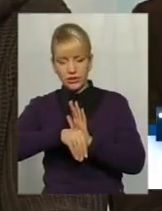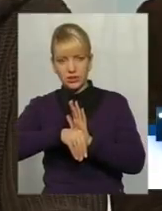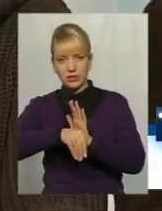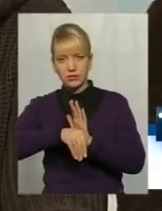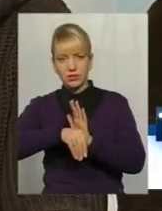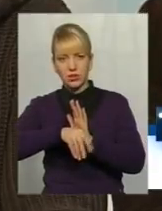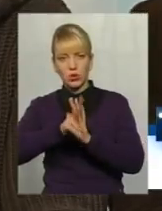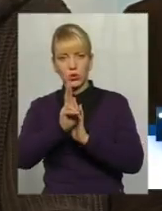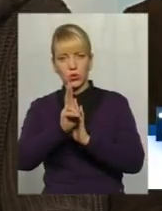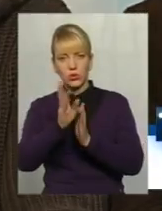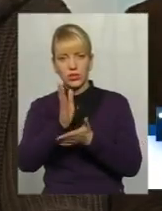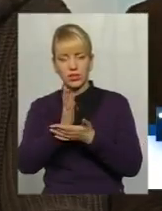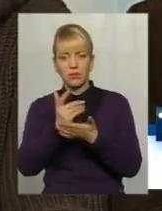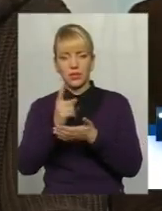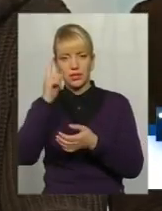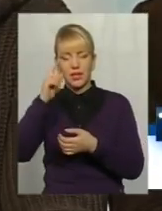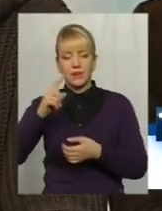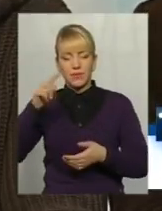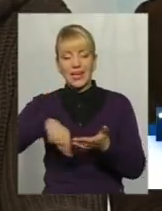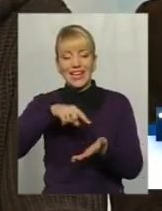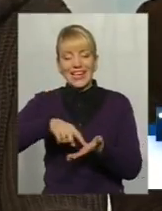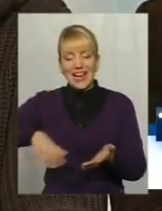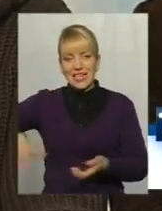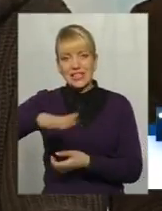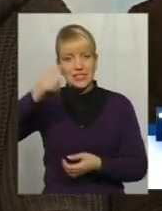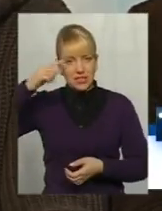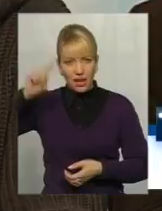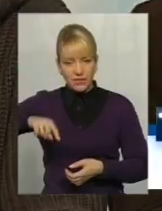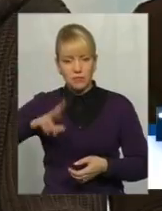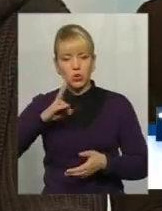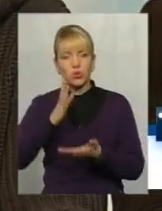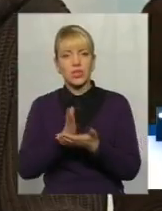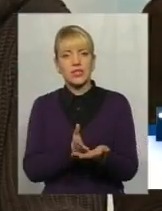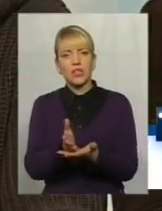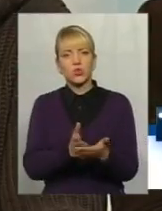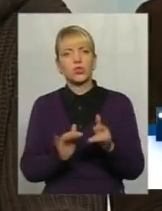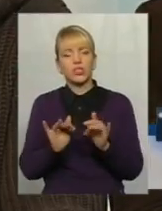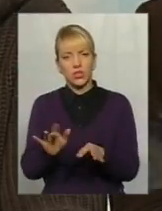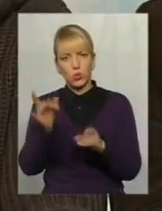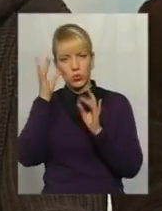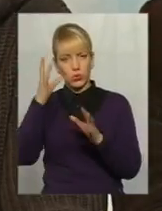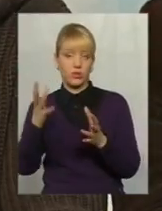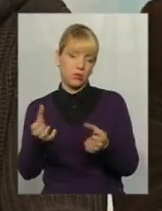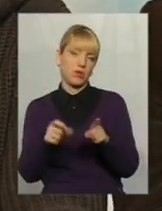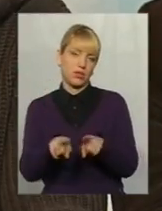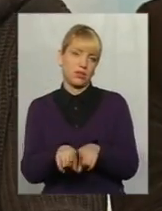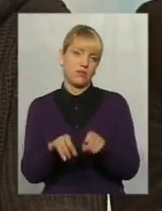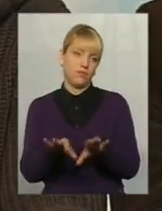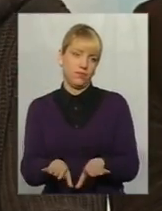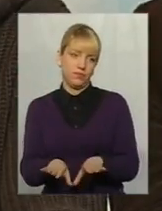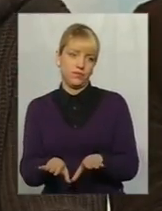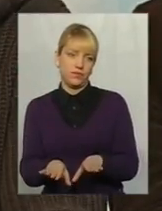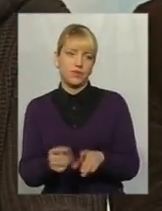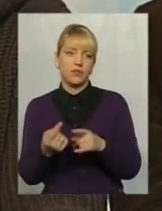краєзнавцями тут, заслуженими діячами їх культури в тому числі, і приймають відповідні рішення. Тобто, одноосібно, ніхто